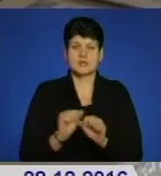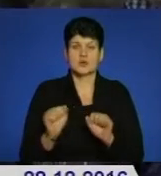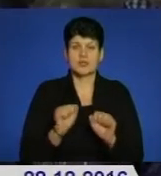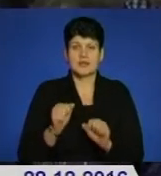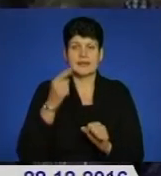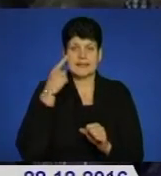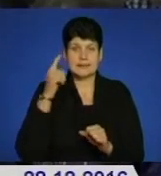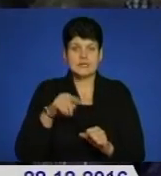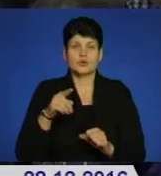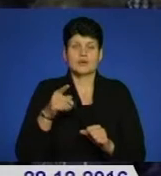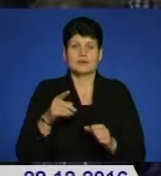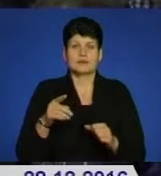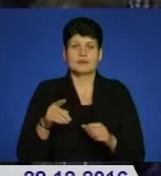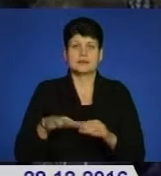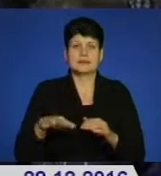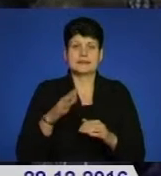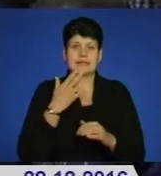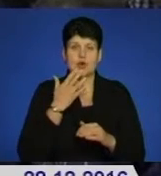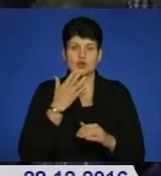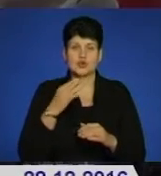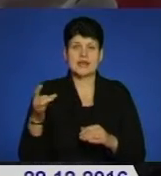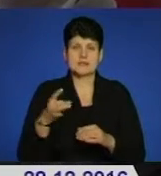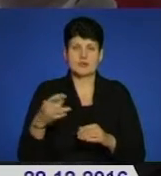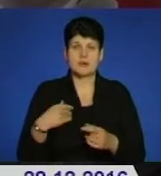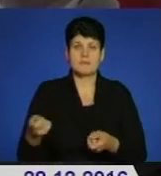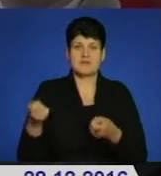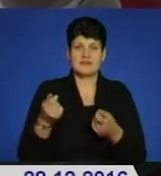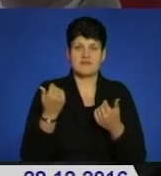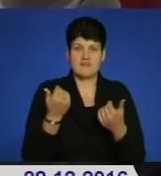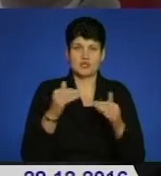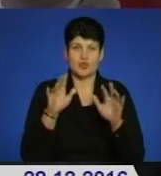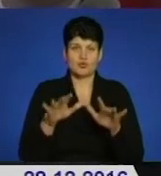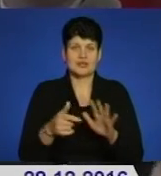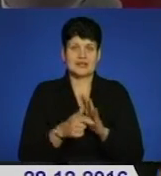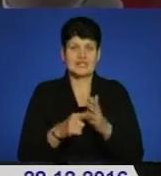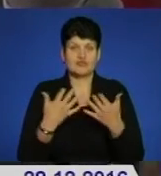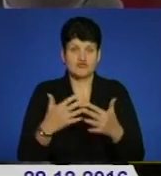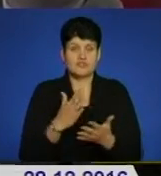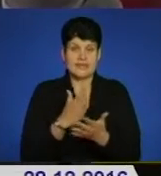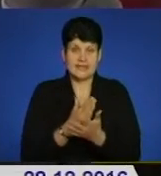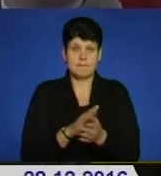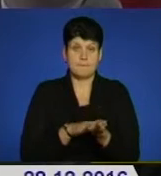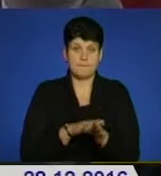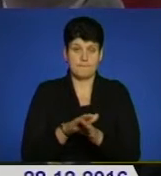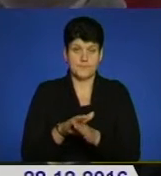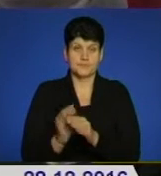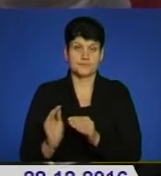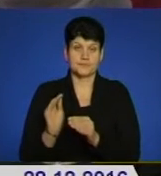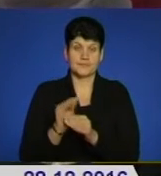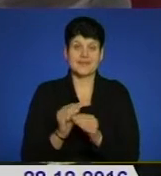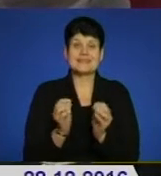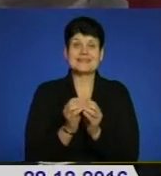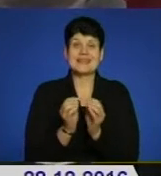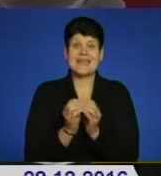Китайської Народної Республіки. Ми привезли сьогодні до вашого комп'ютерного класу, який у вас вже є. Наповнення – це 10